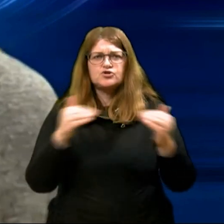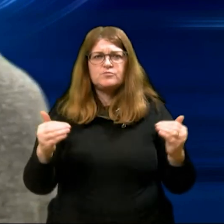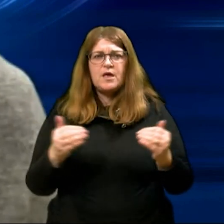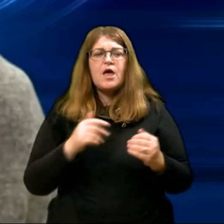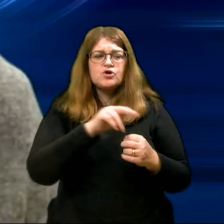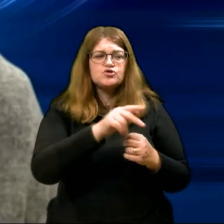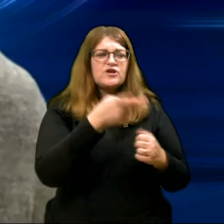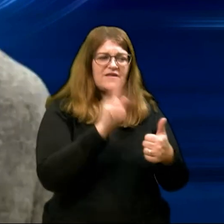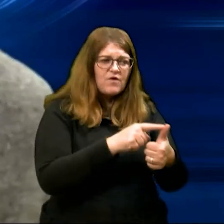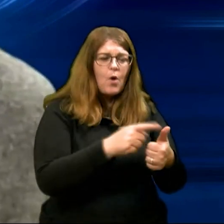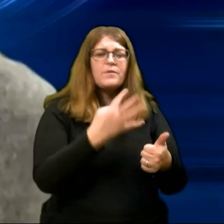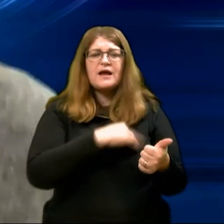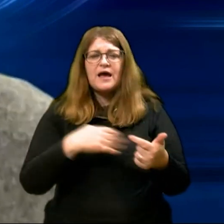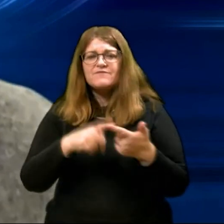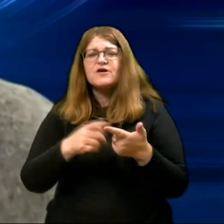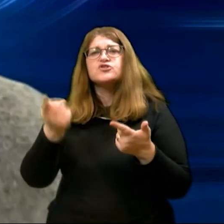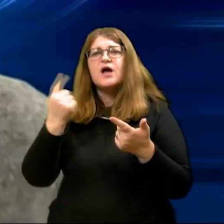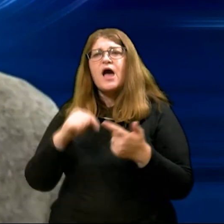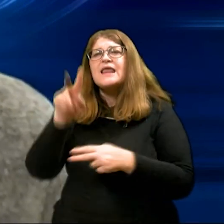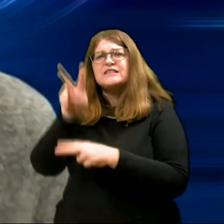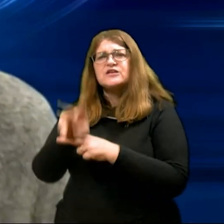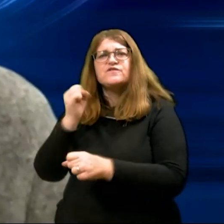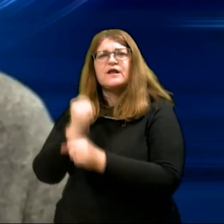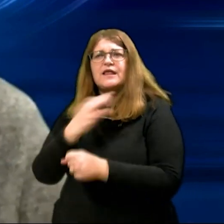okop, šli na nepremično na krvaško ali ne zadovali delo krvaško?